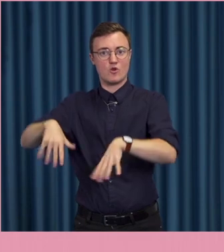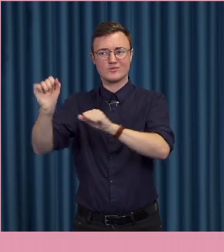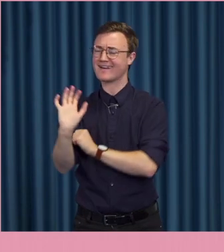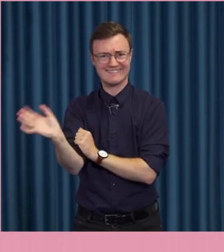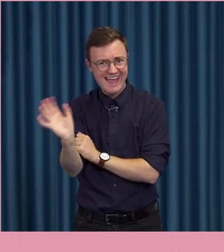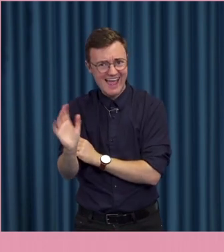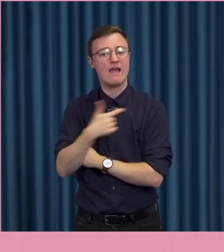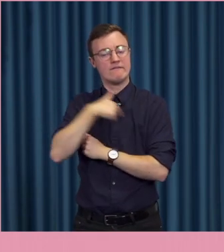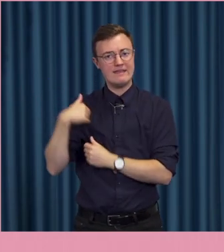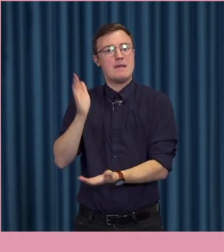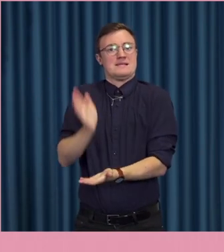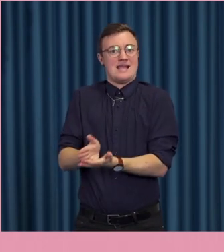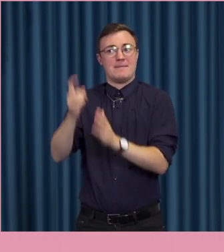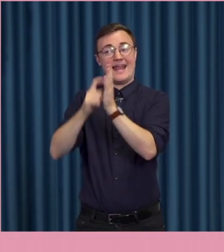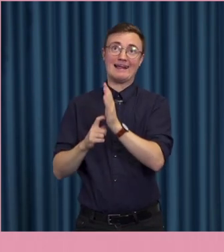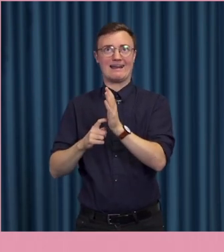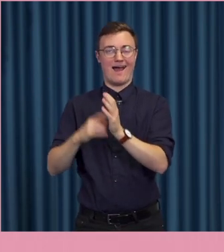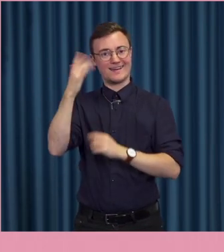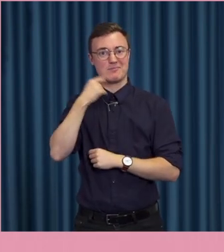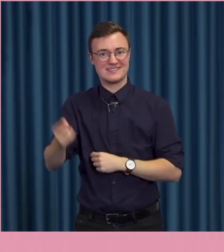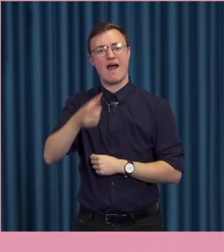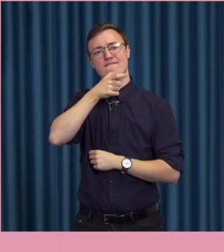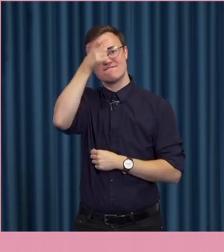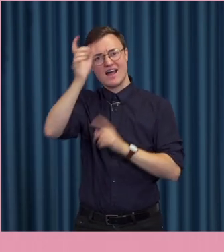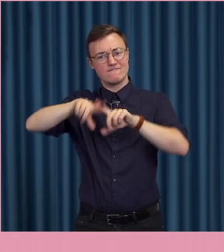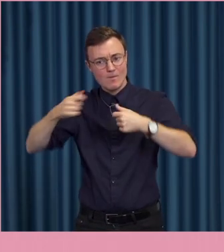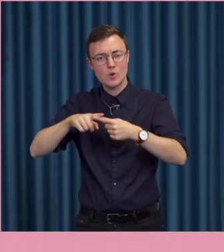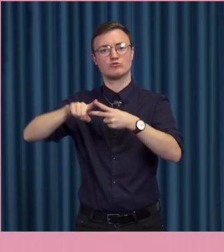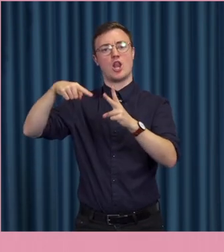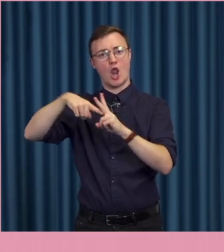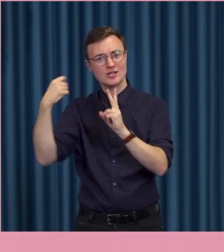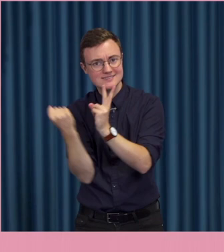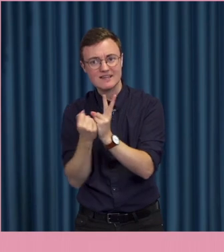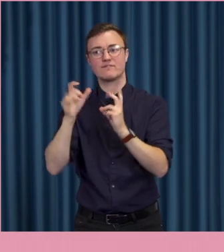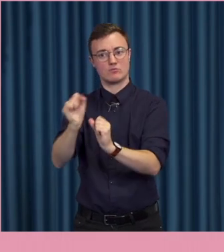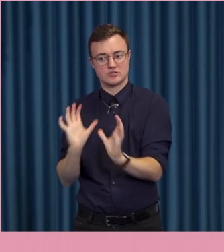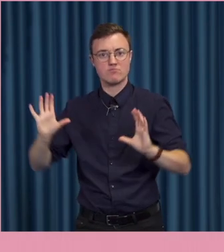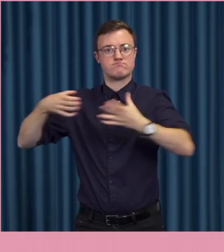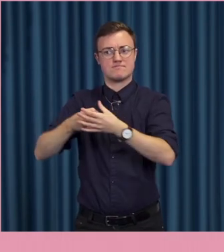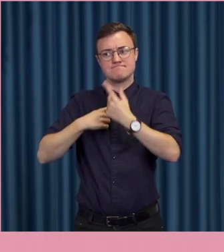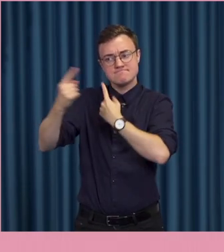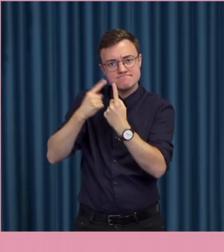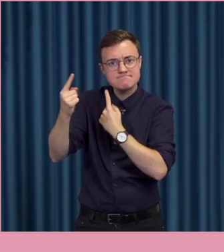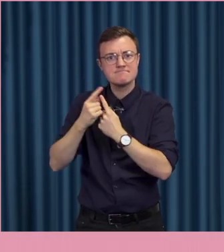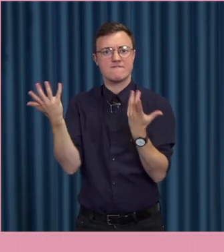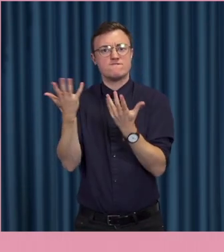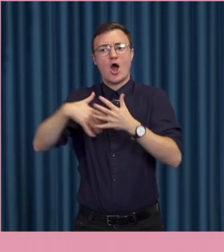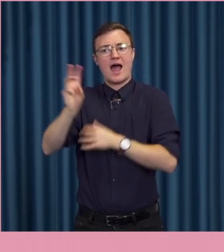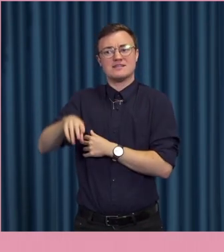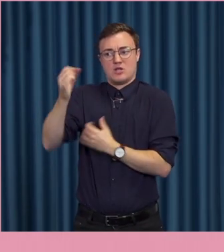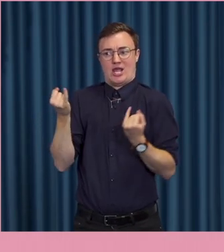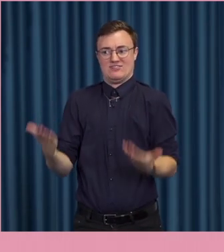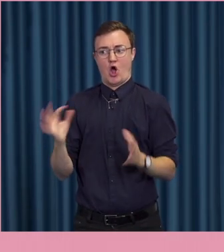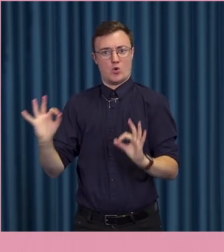är ju vi som bestämmer de reglerna. Det är ju fackförbunden, det är lagstiftningen som behöver gå samman. Och parterna behöver fundera på, vad är arbetsmiljö idag?